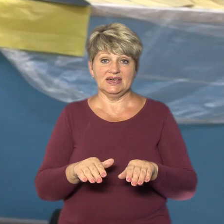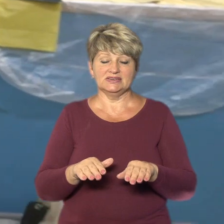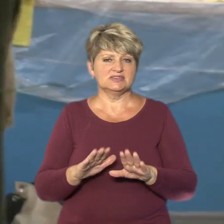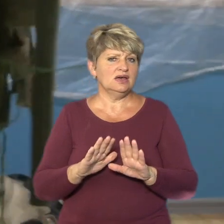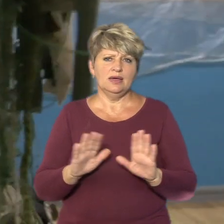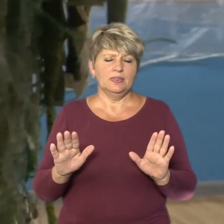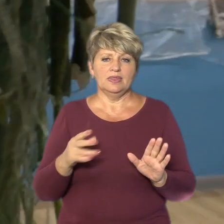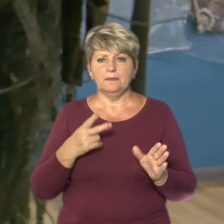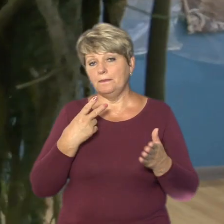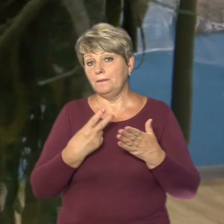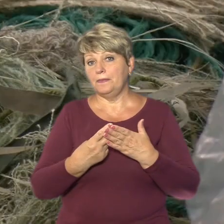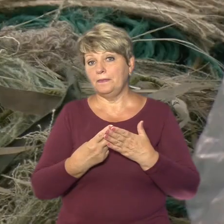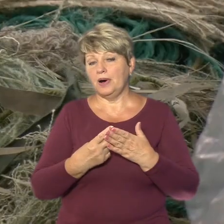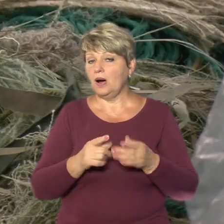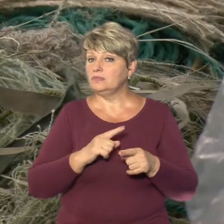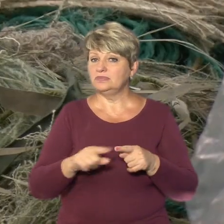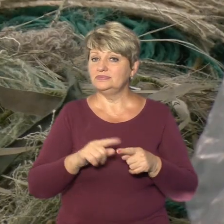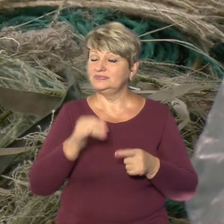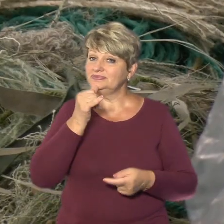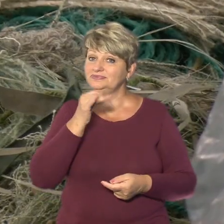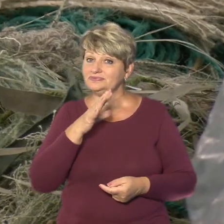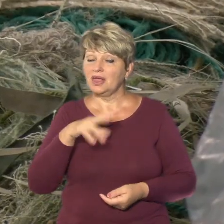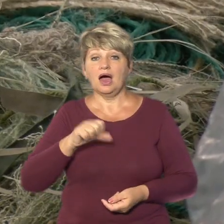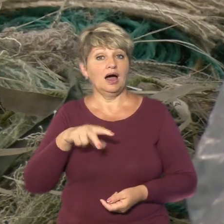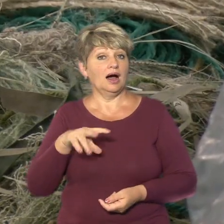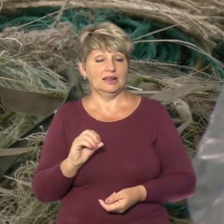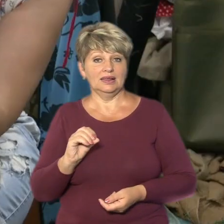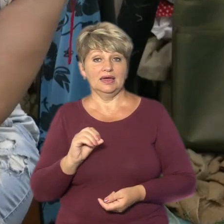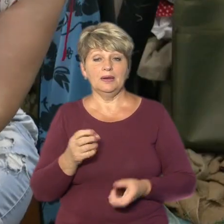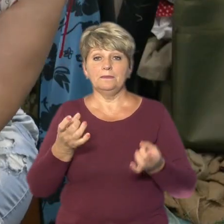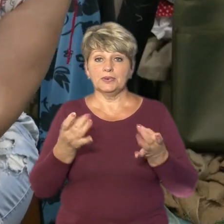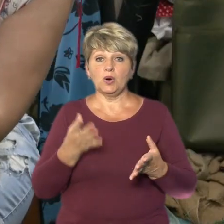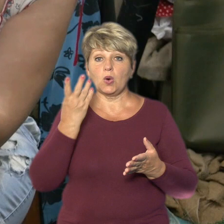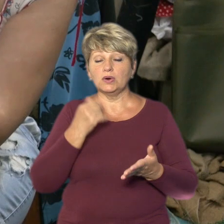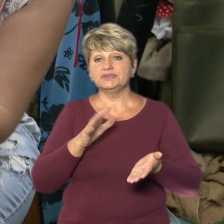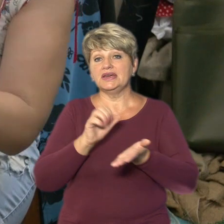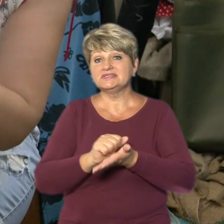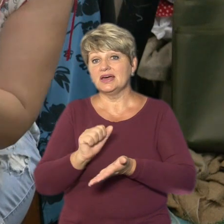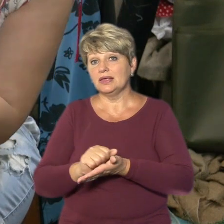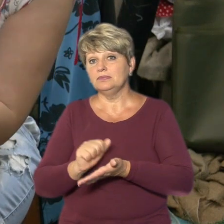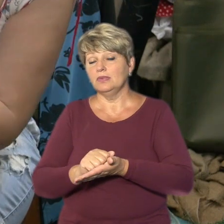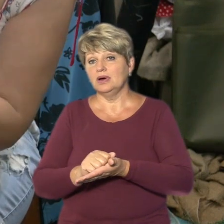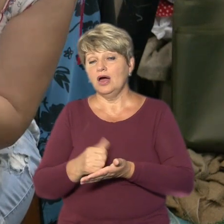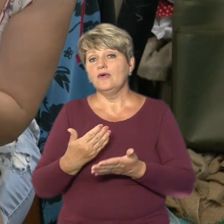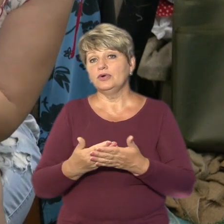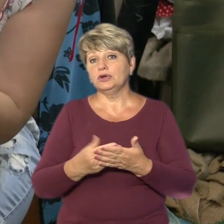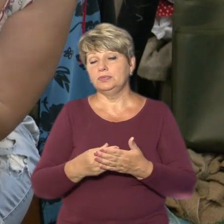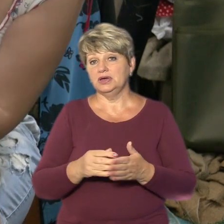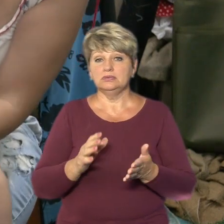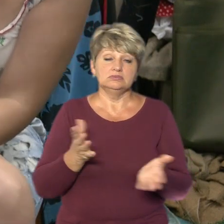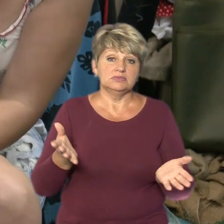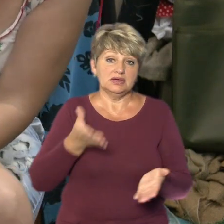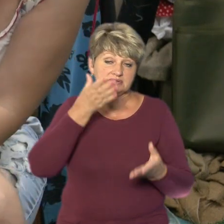бачу, що не швидко робиться, але просто такий, коли ти з ним займаєшся, ти наче чимось зайнятий, якось